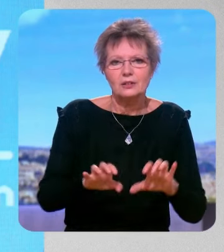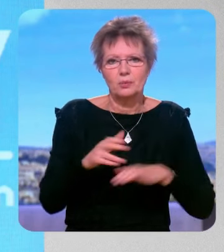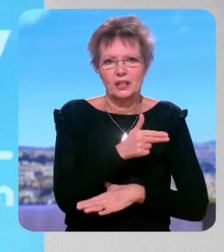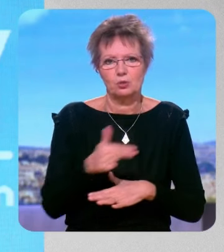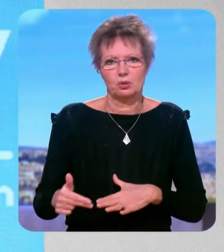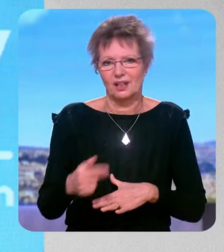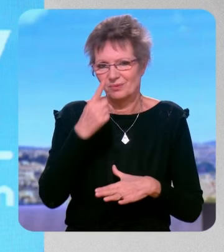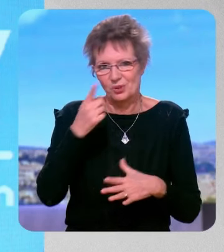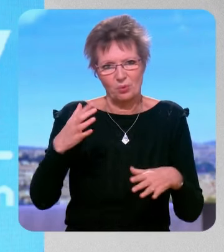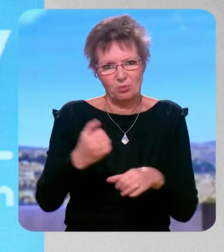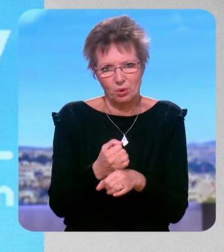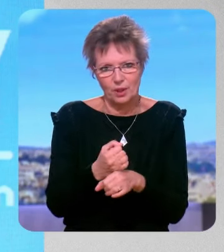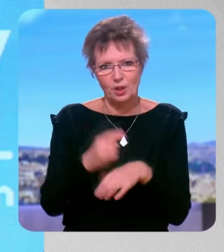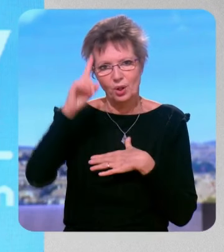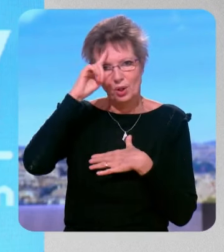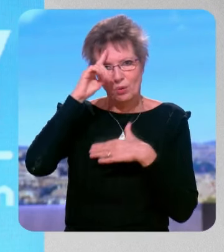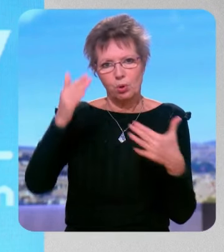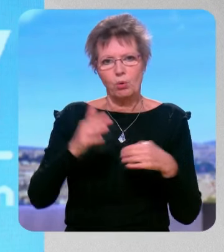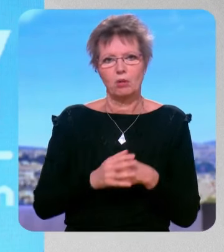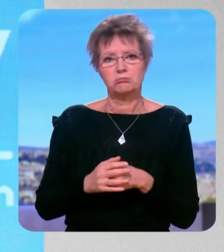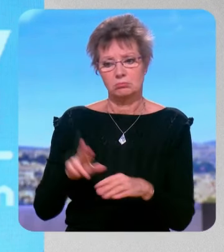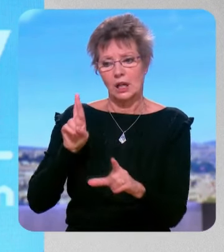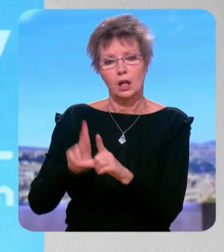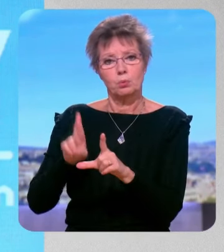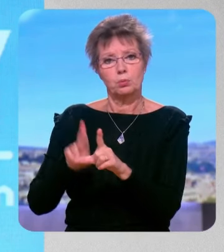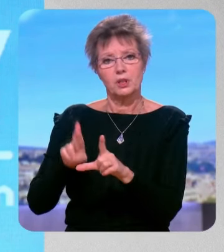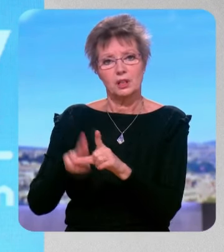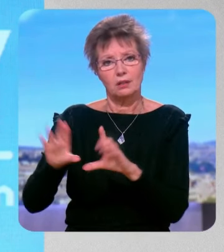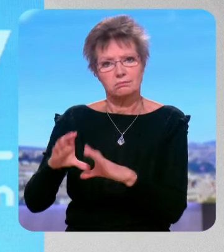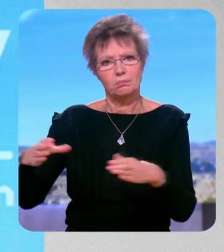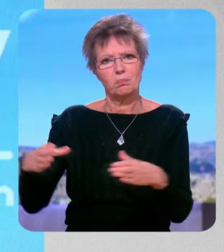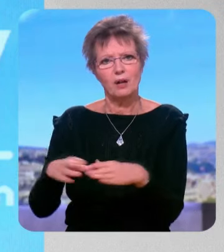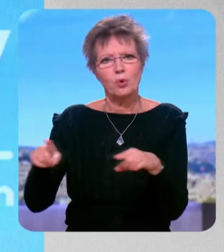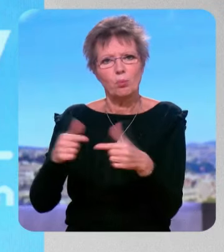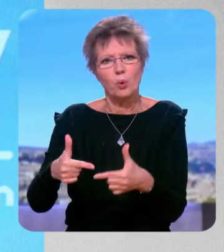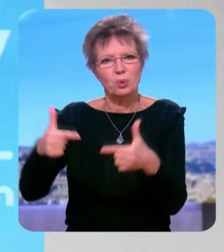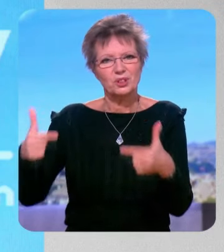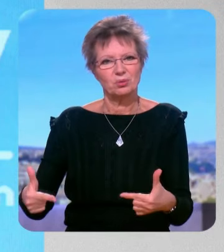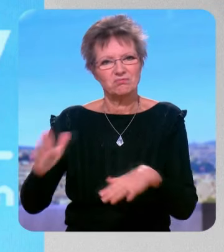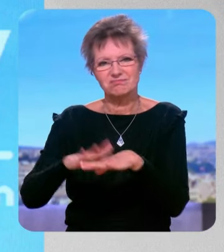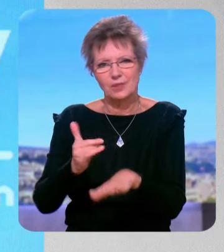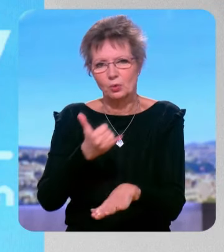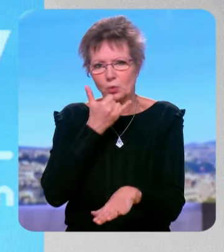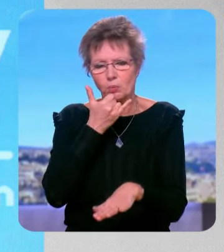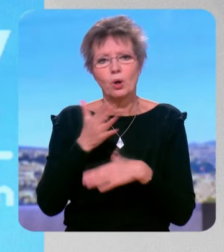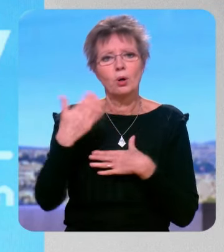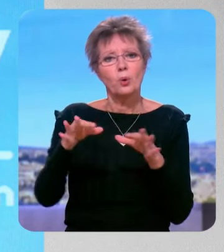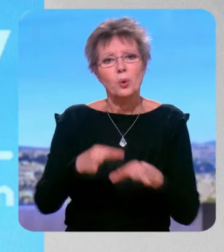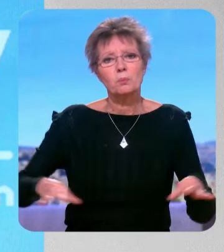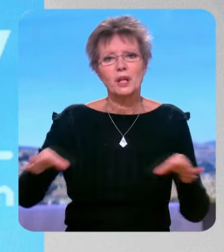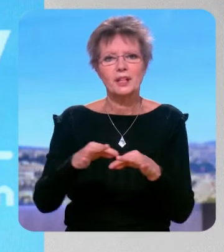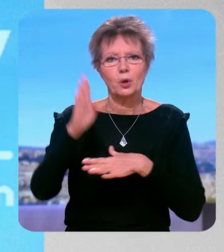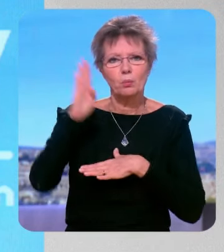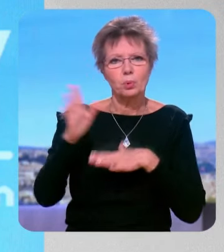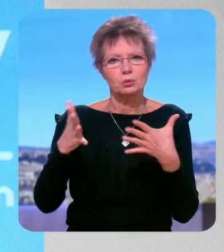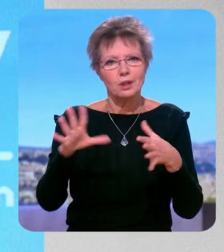continue à considérer les républicains qui sont une force raisonnable comme de l'opposition pure et simple dans notre pays on a besoin de tout le monde et